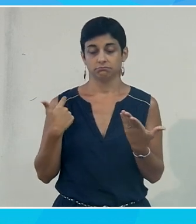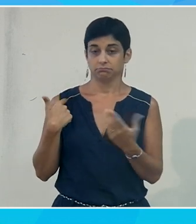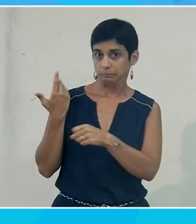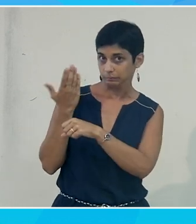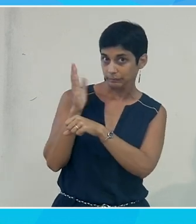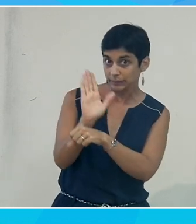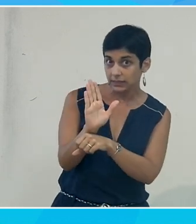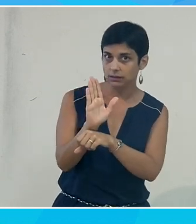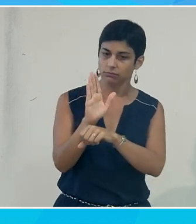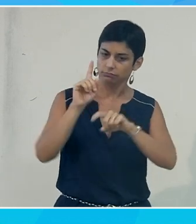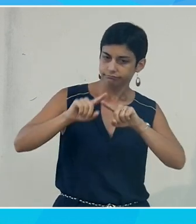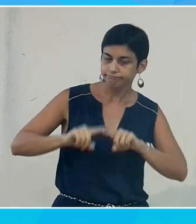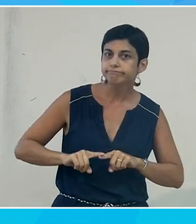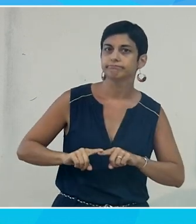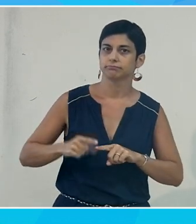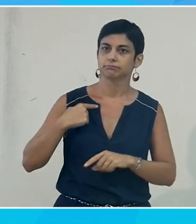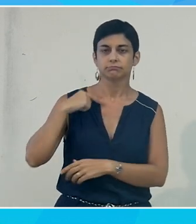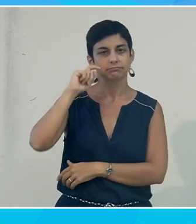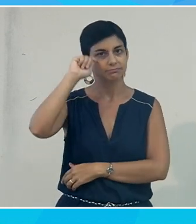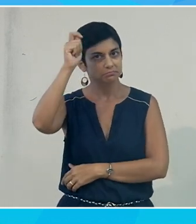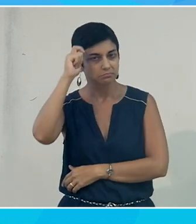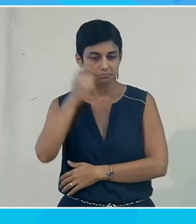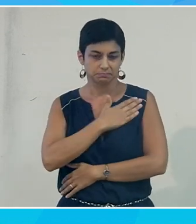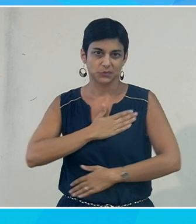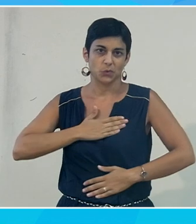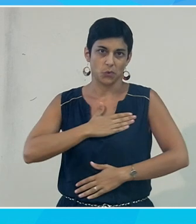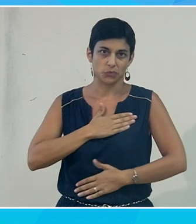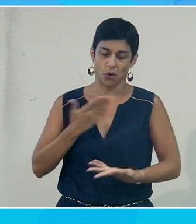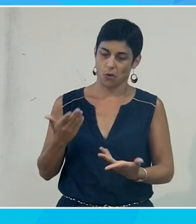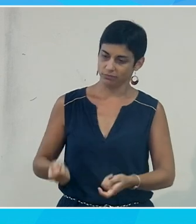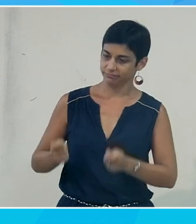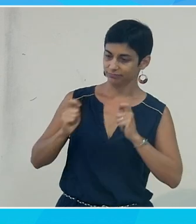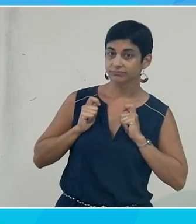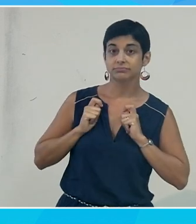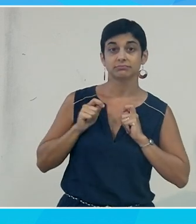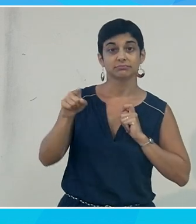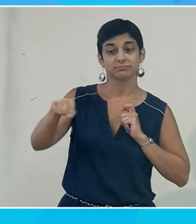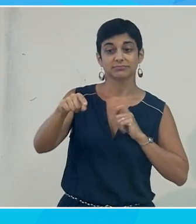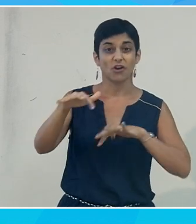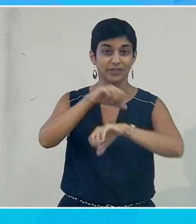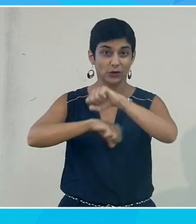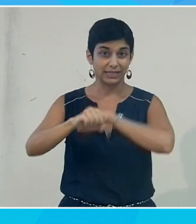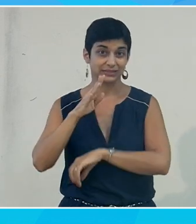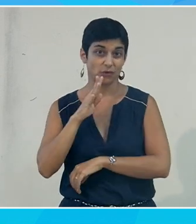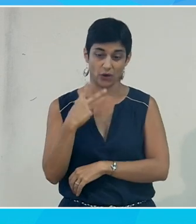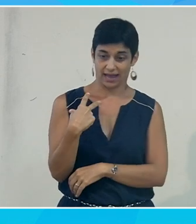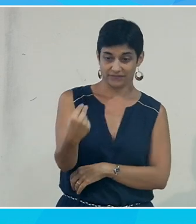nombre de choses. Effectivement, je suis honoré que vous ayez décidé d'organiser cette conférence avec moi.